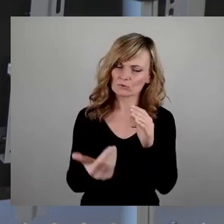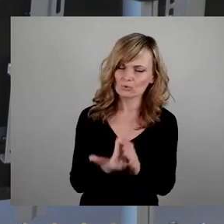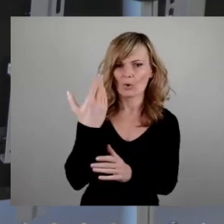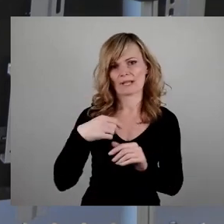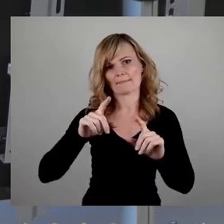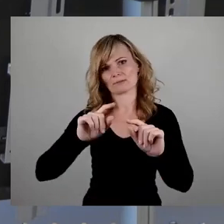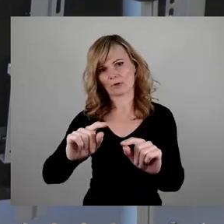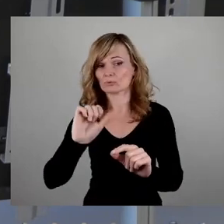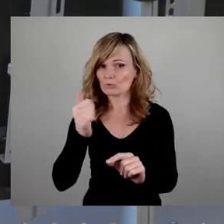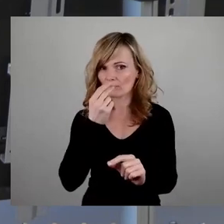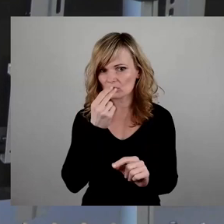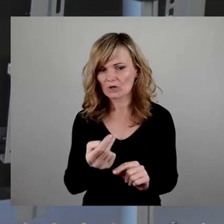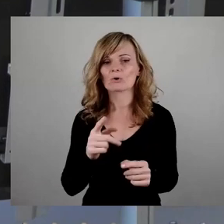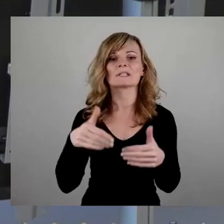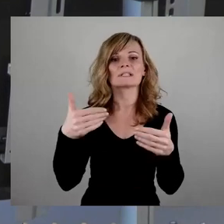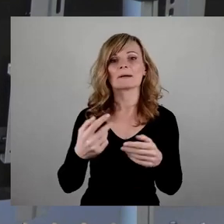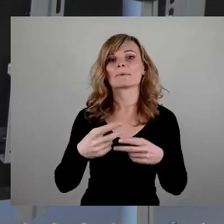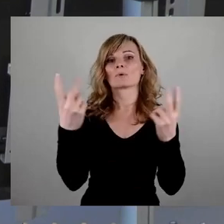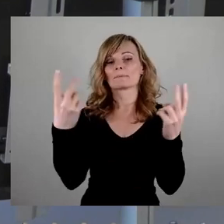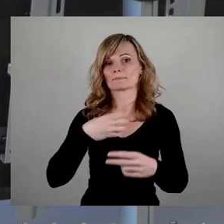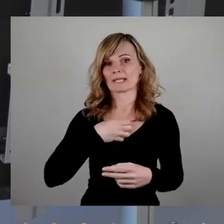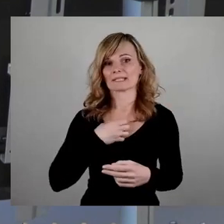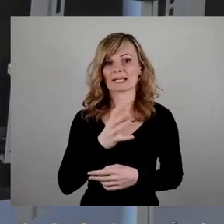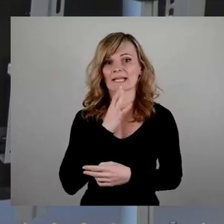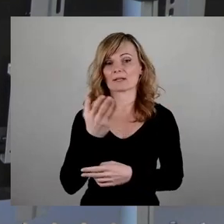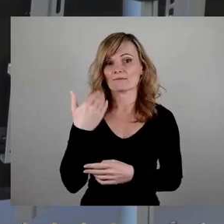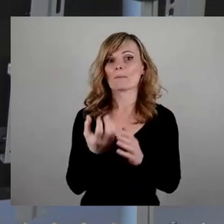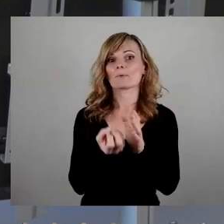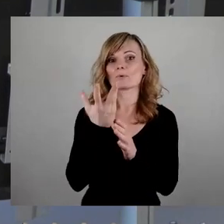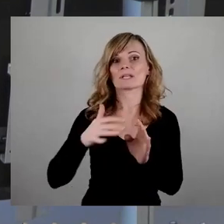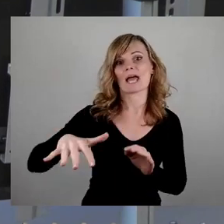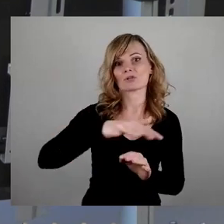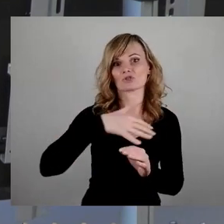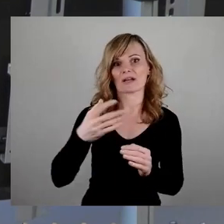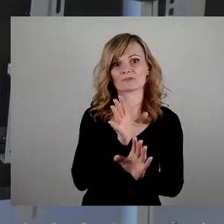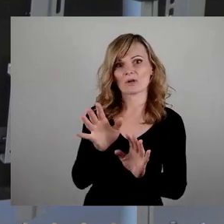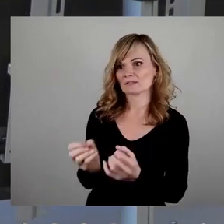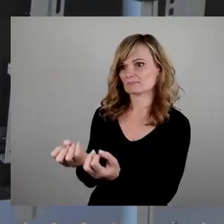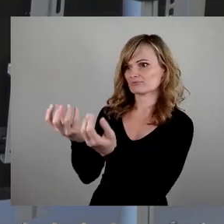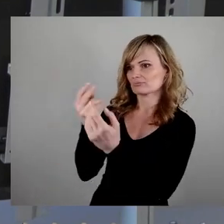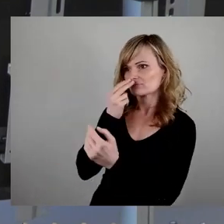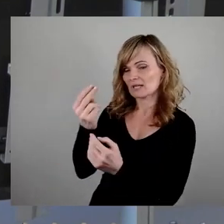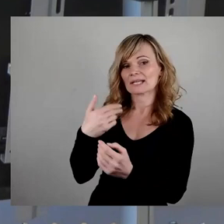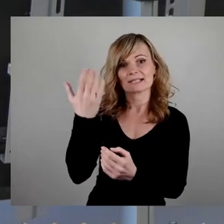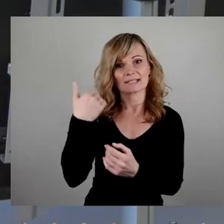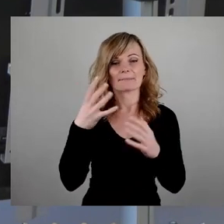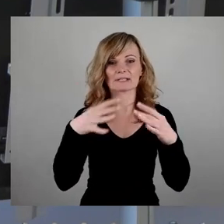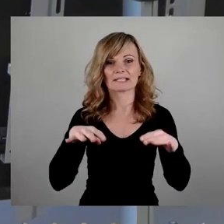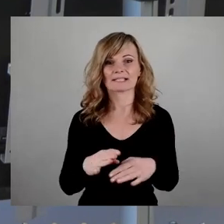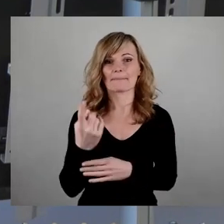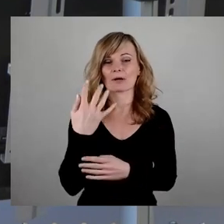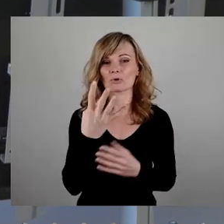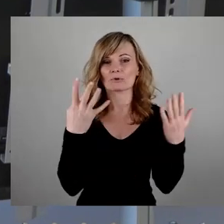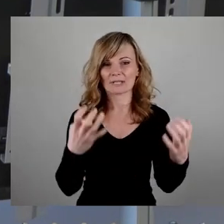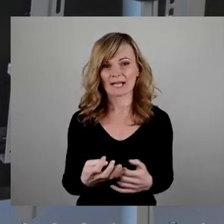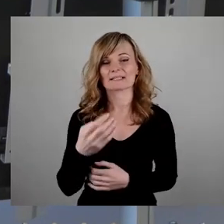Raum, denn spätestens nach der berühmten Dresdner Rede von den blühenden Landschaften im Osten, gehalten im Dezember 1989 von Helmut Kohl vor der Ruine